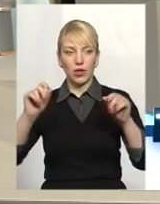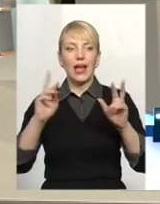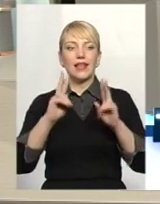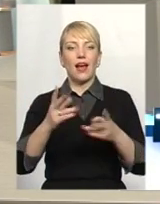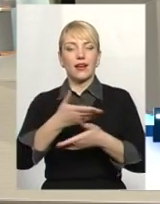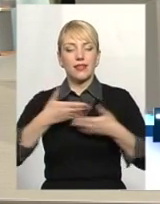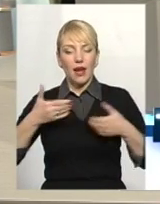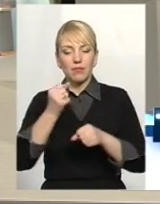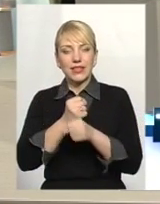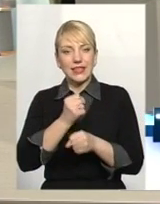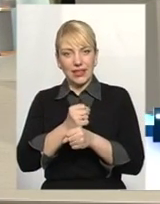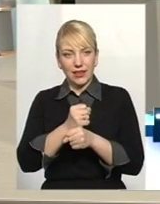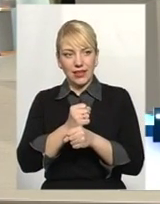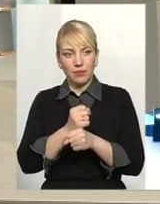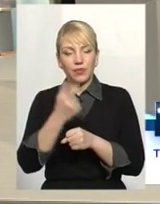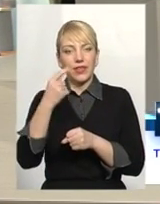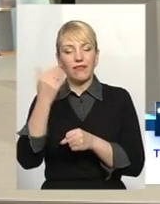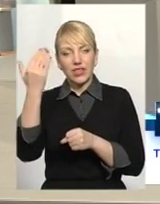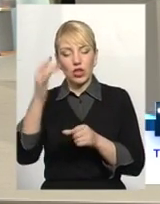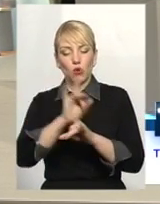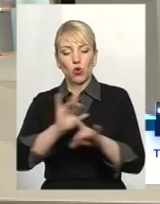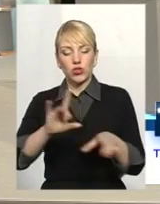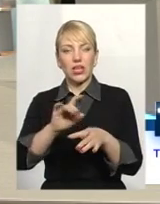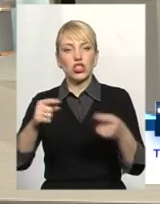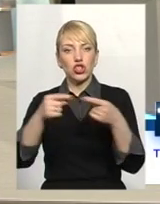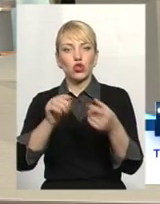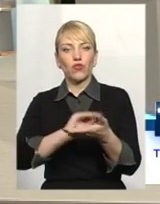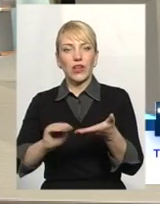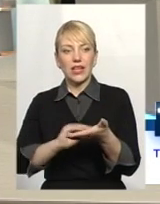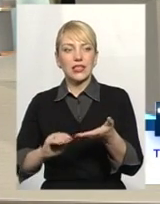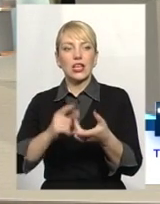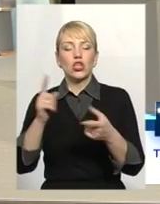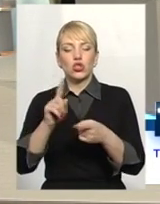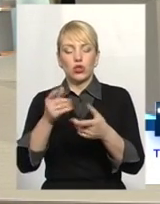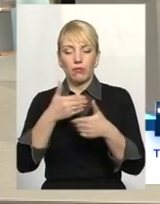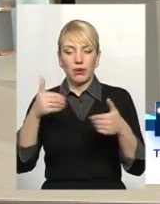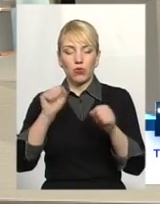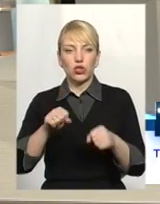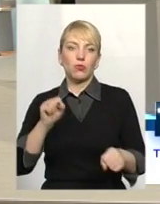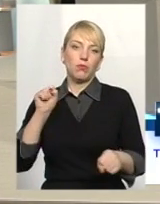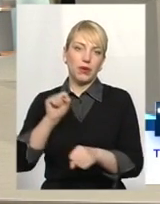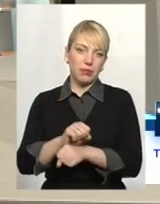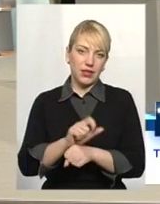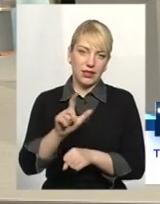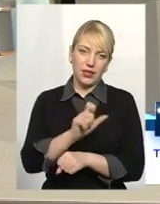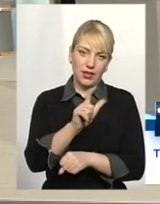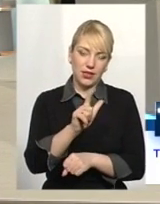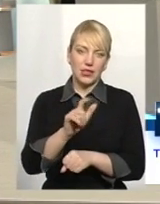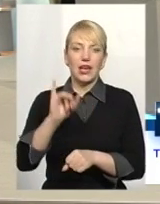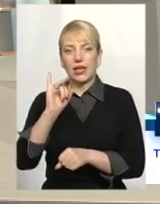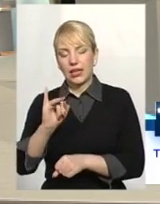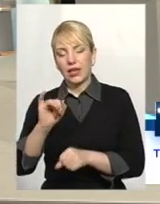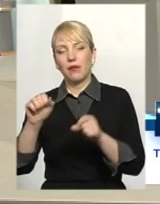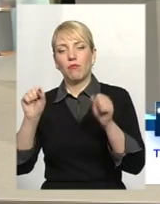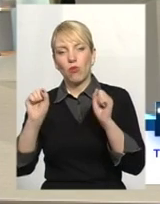нам діяти. Тобто, де в їхньому роз'ясненні чітко вказано, що не можемо і припинити газопостачання, і перевести на граничні норми.